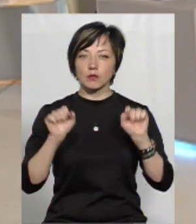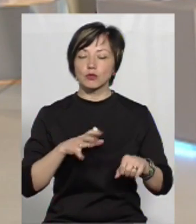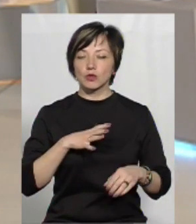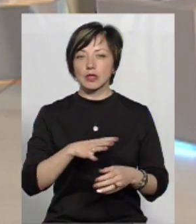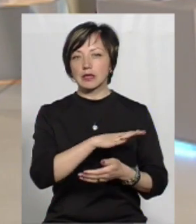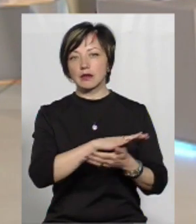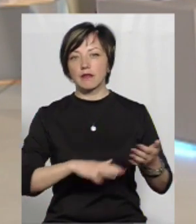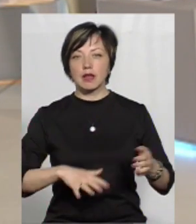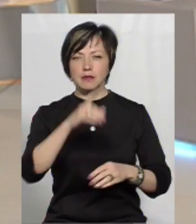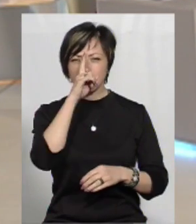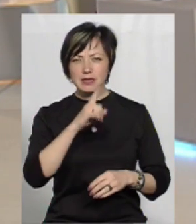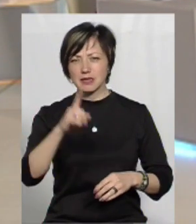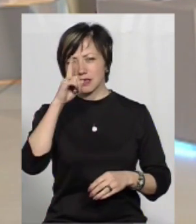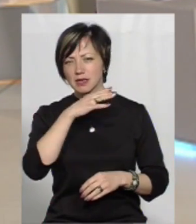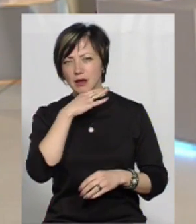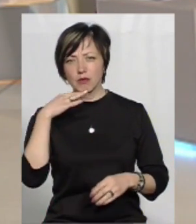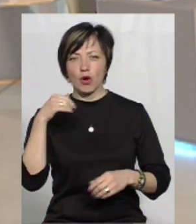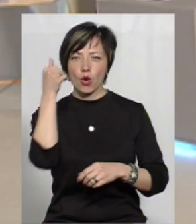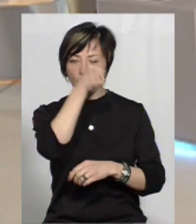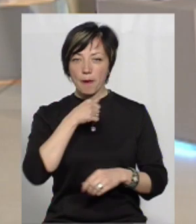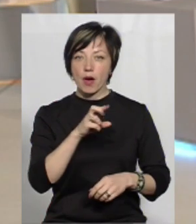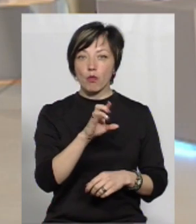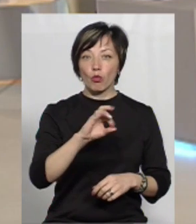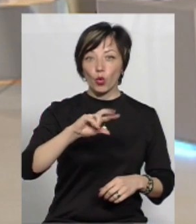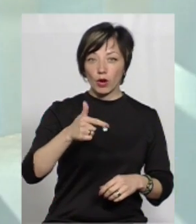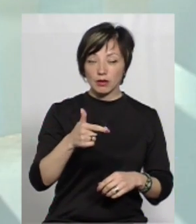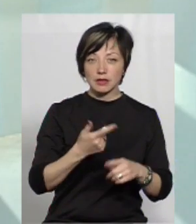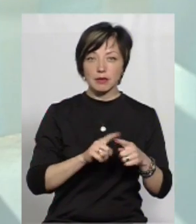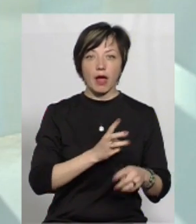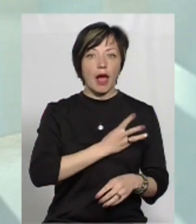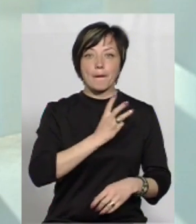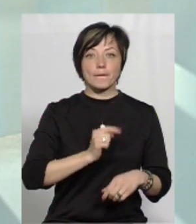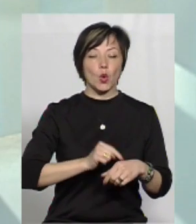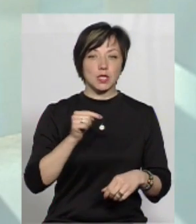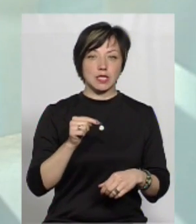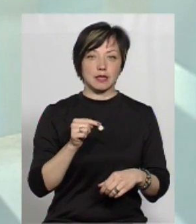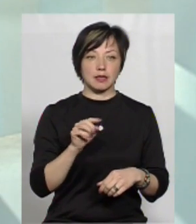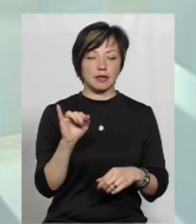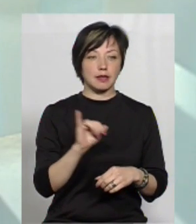бути тривати місяцями і роками. Булінг – це більш емоційна